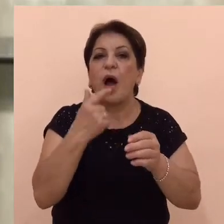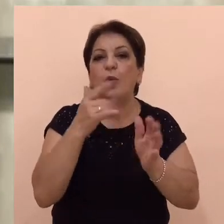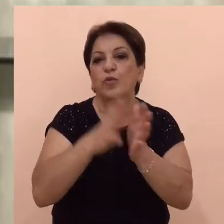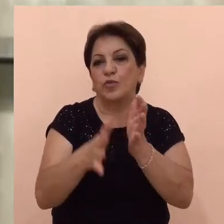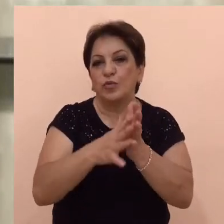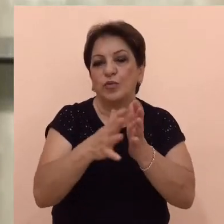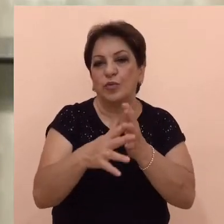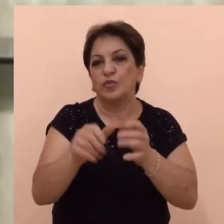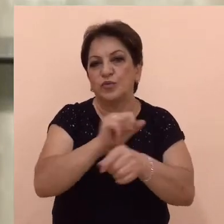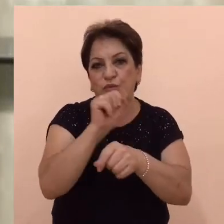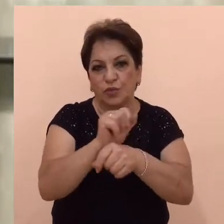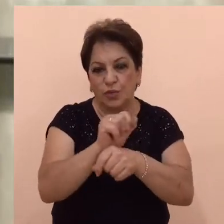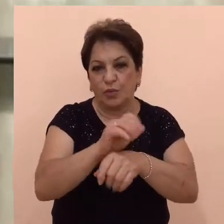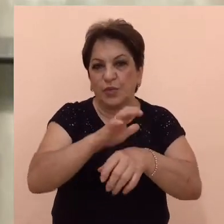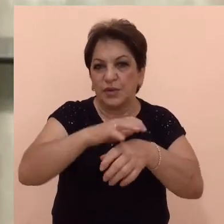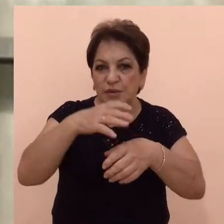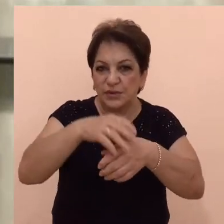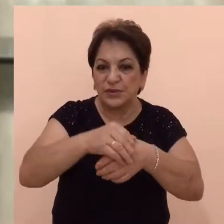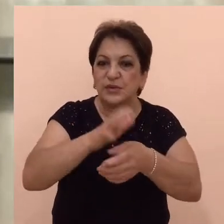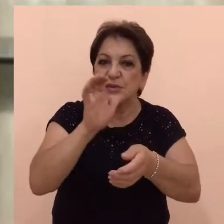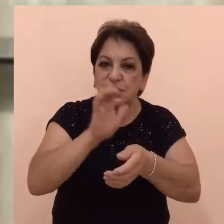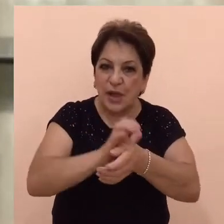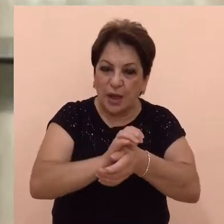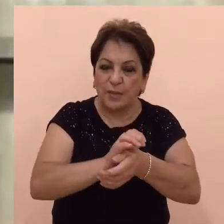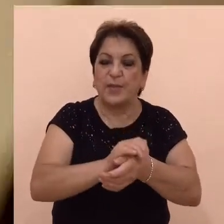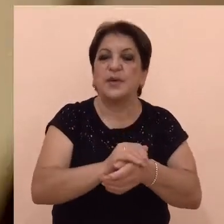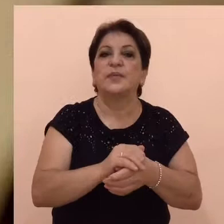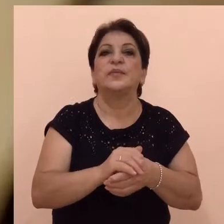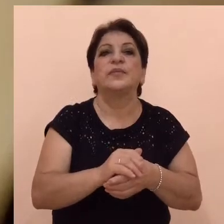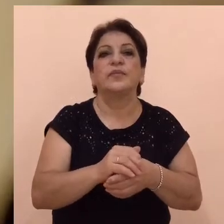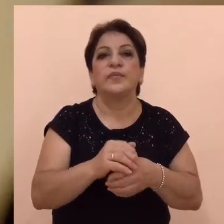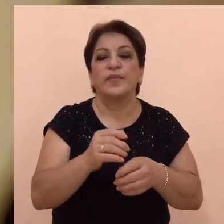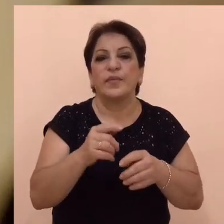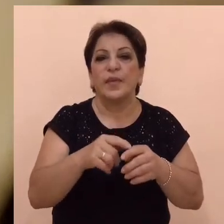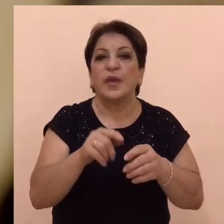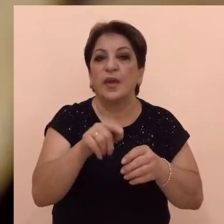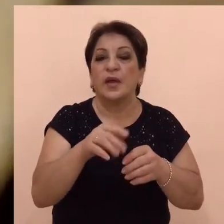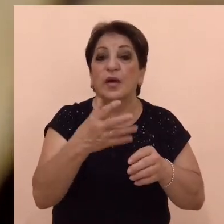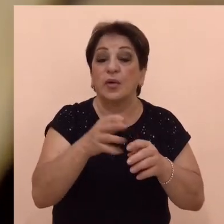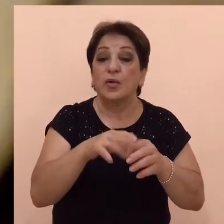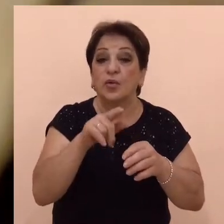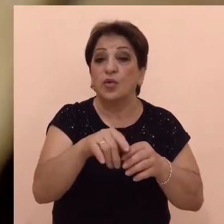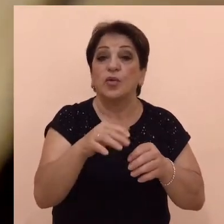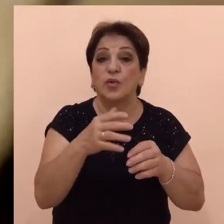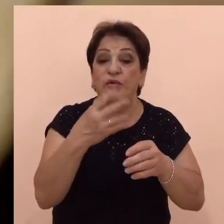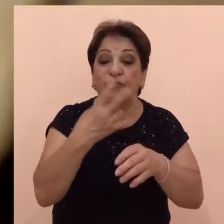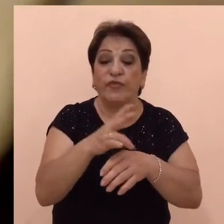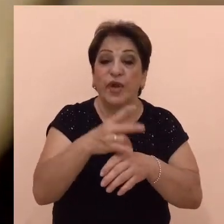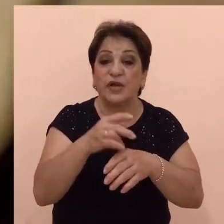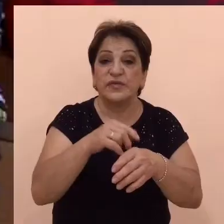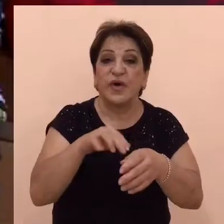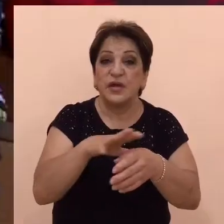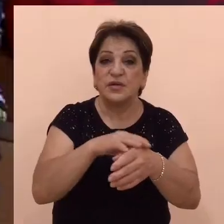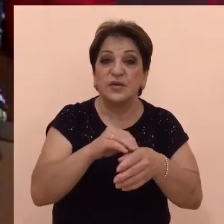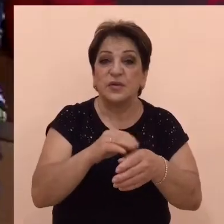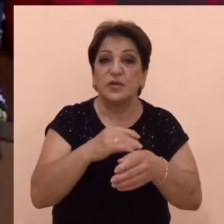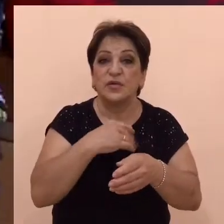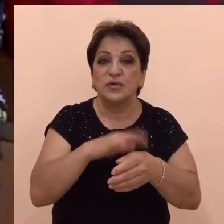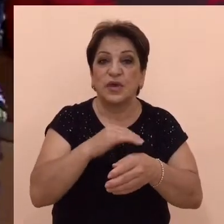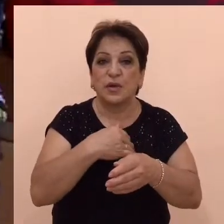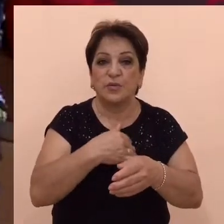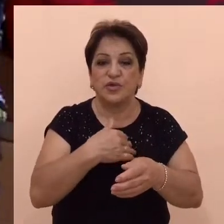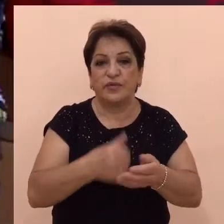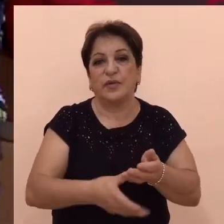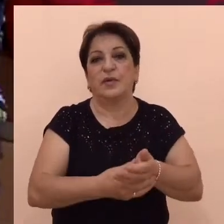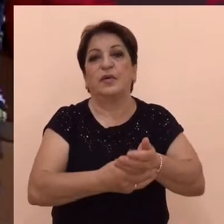առանհոսքը դվյալ արունատարանոթվ իհարկ է ժամանակավորապես։ Հնարավորության դեպքում բարցրացնելով վնասված հատված ասրտի մակարդակից